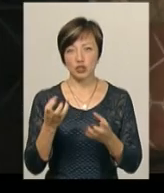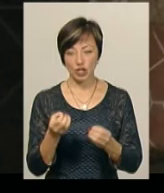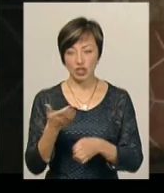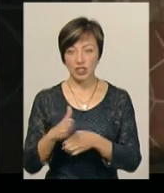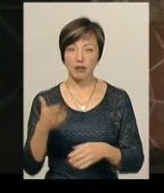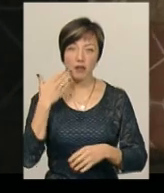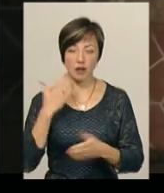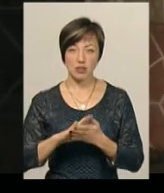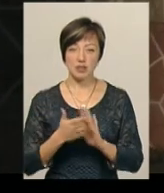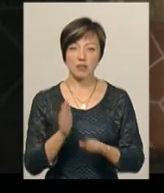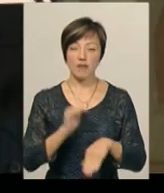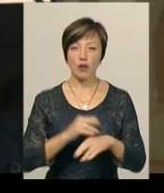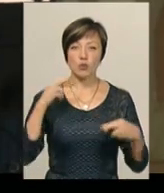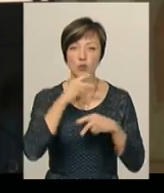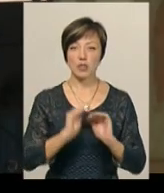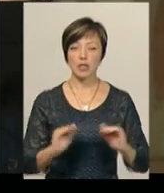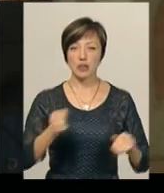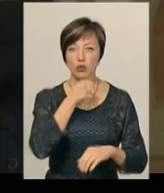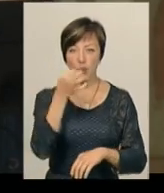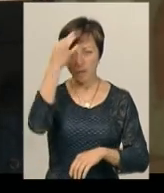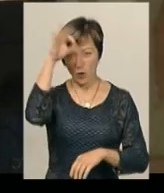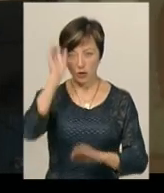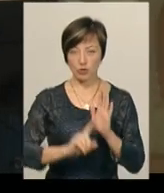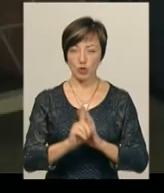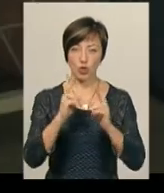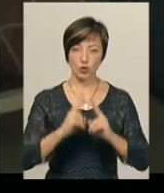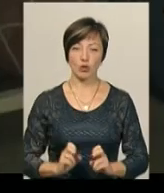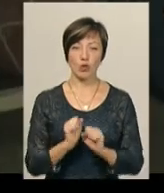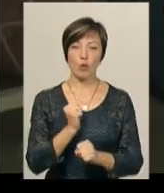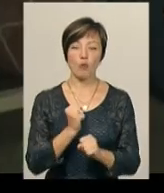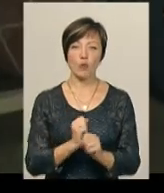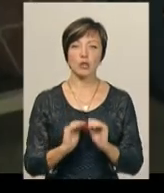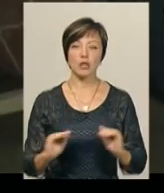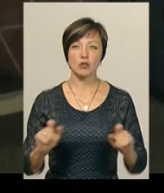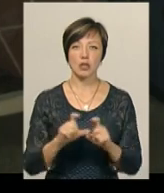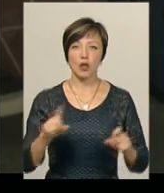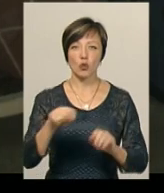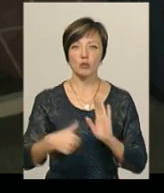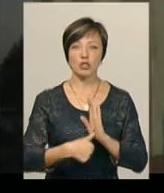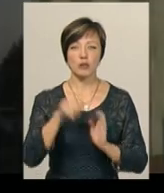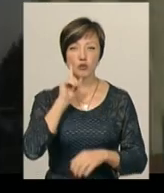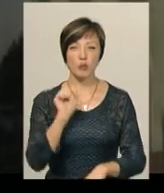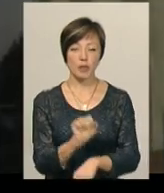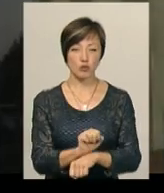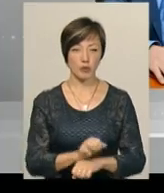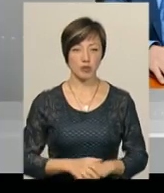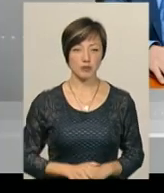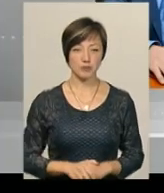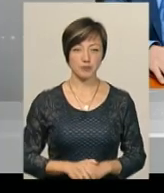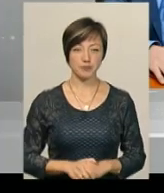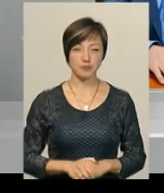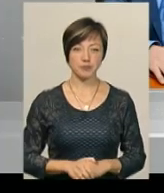За фактом утруєння дітей та дорослих, поліція розпочала розслідування. Роботу до шкільного навчального закладу номер 6 тимчасово призупинили.